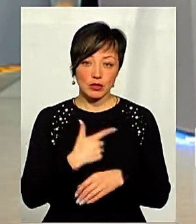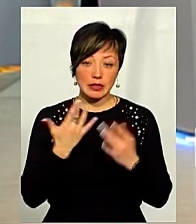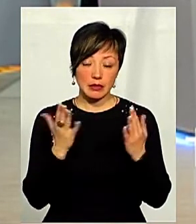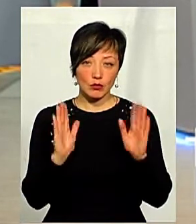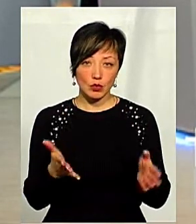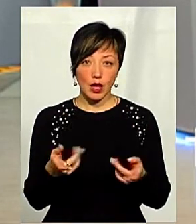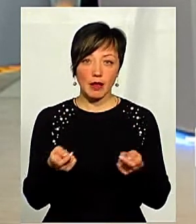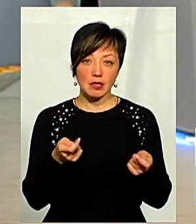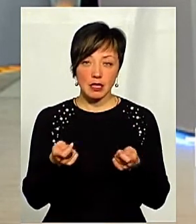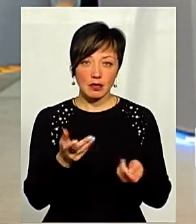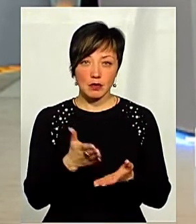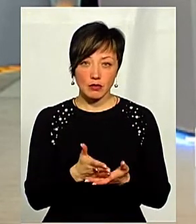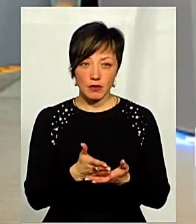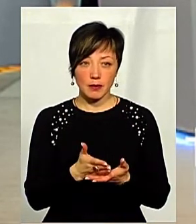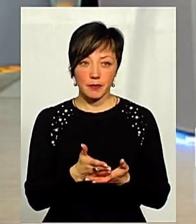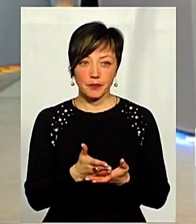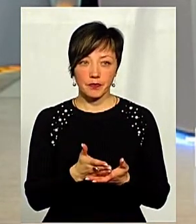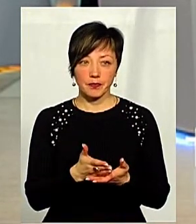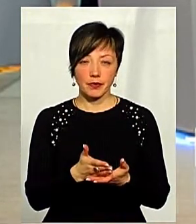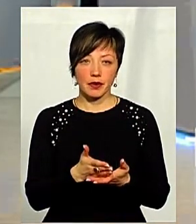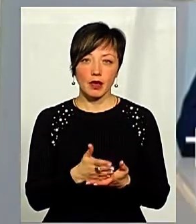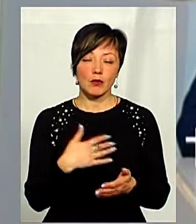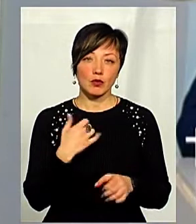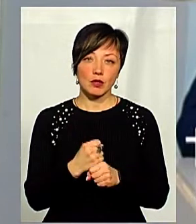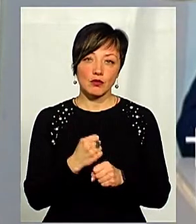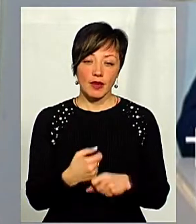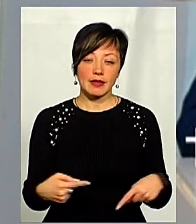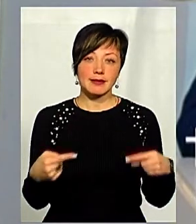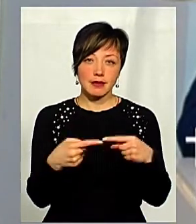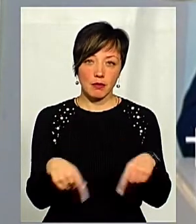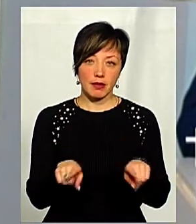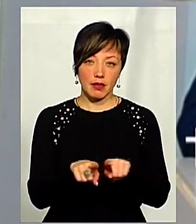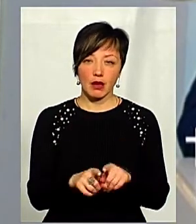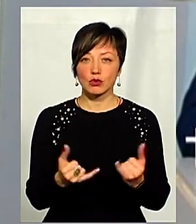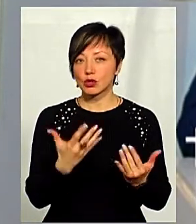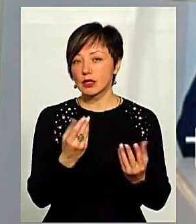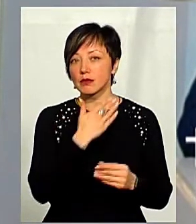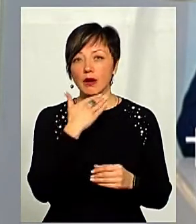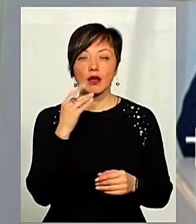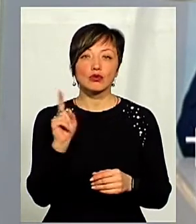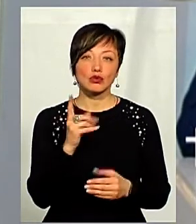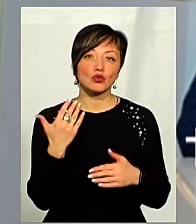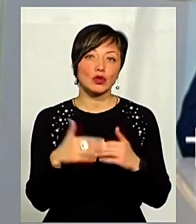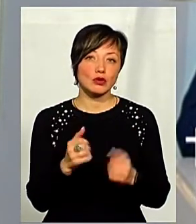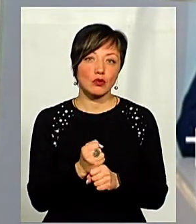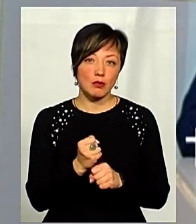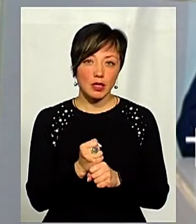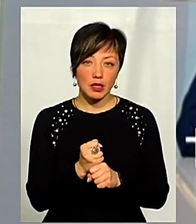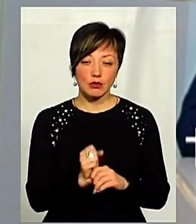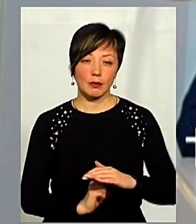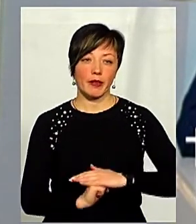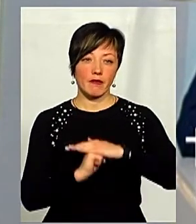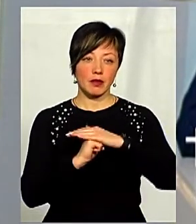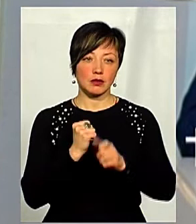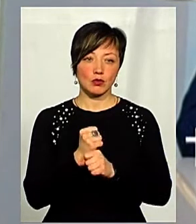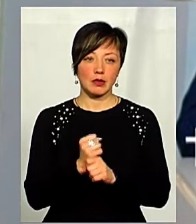скільки буде існувати адміністрація, або скільки я буду перебувати на цій посаді, я буду працювати саме так. І на сьогоднішній день ми багато чого вже зробили, щоб закласти підвалини